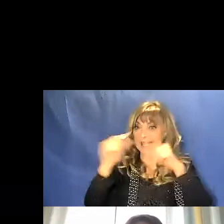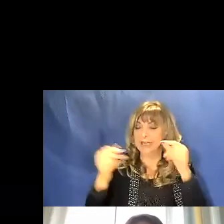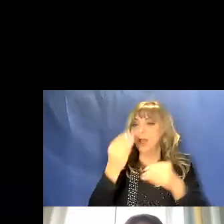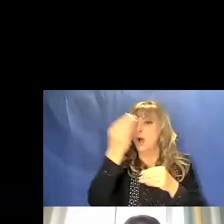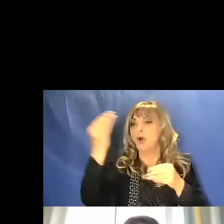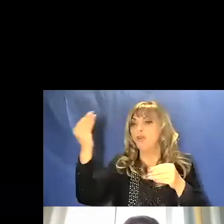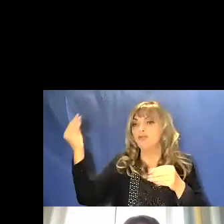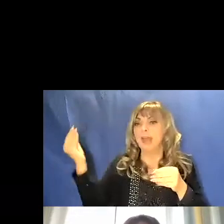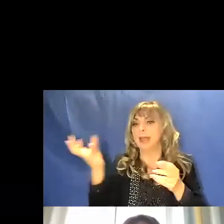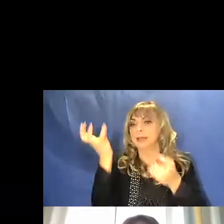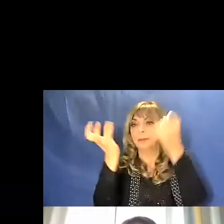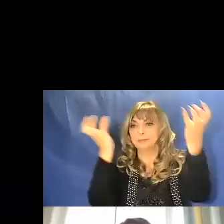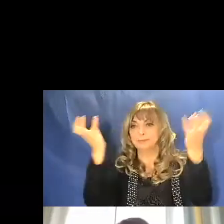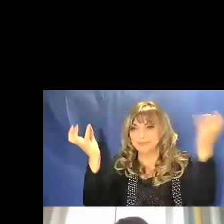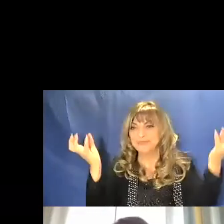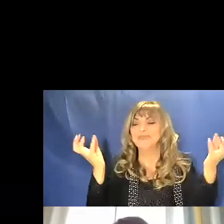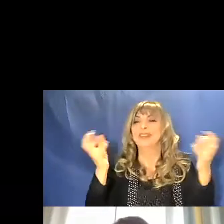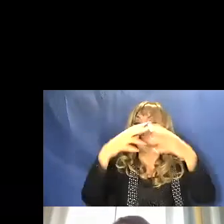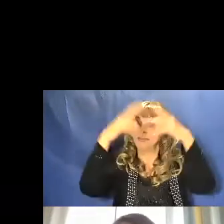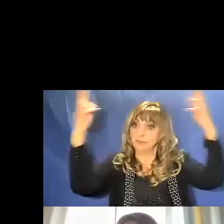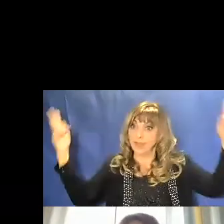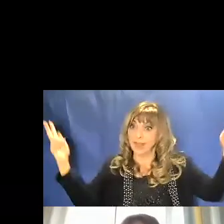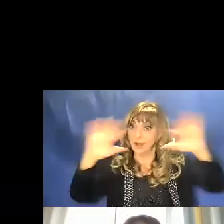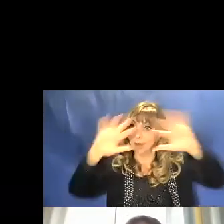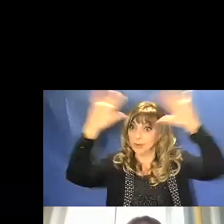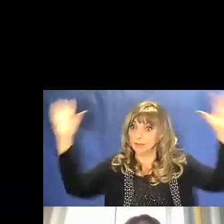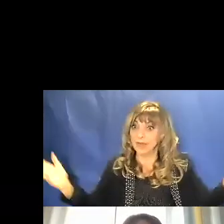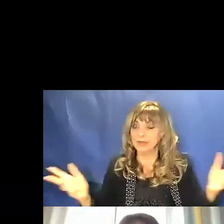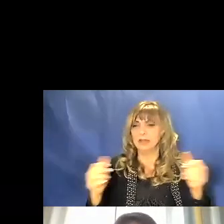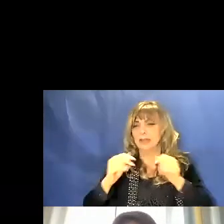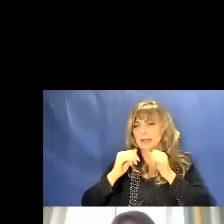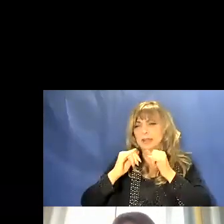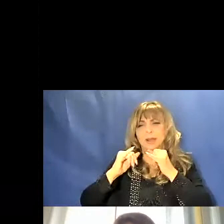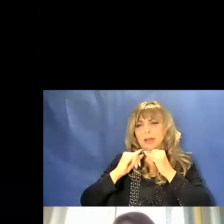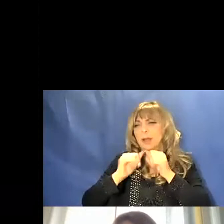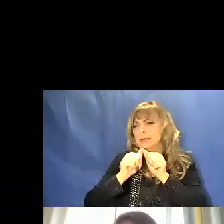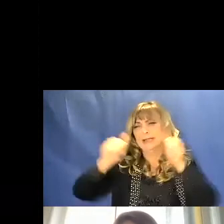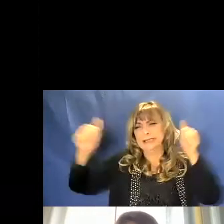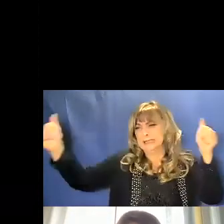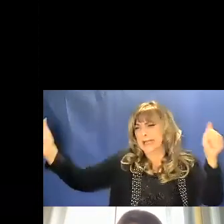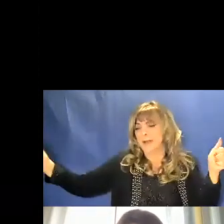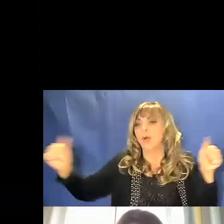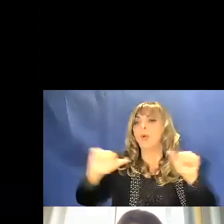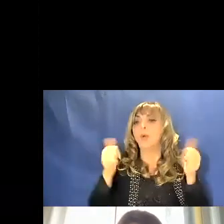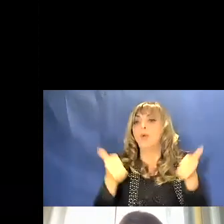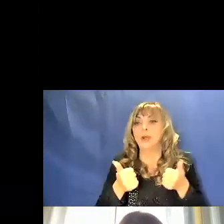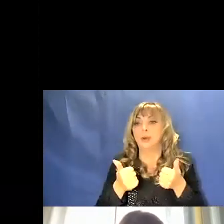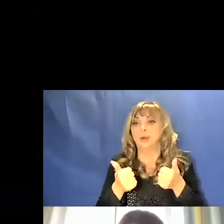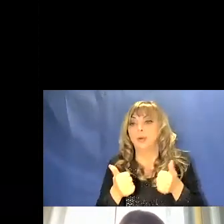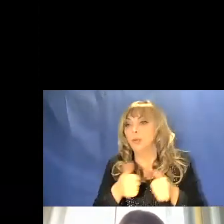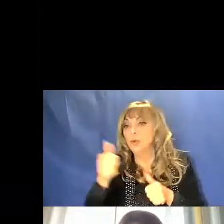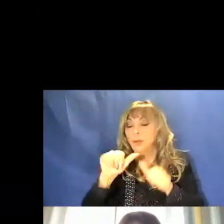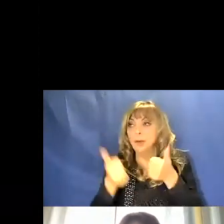celesti in generale, infatti, sono molto distanti e l'unico modo che abbiamo per